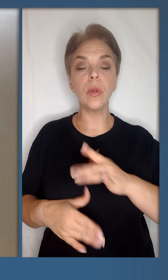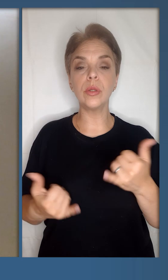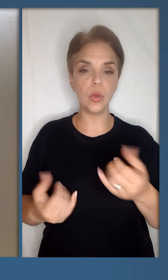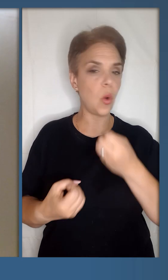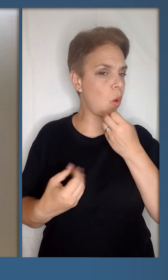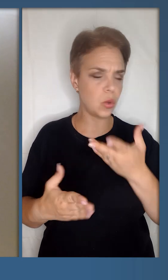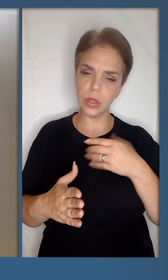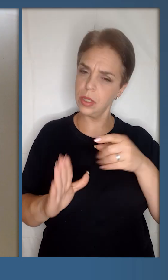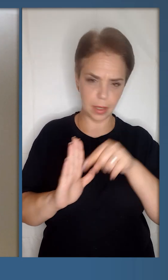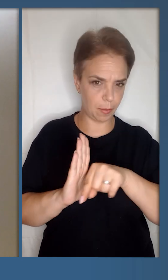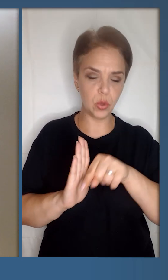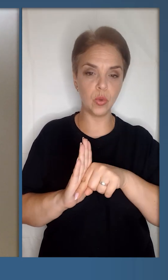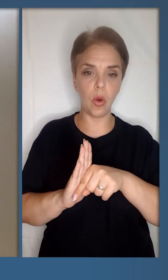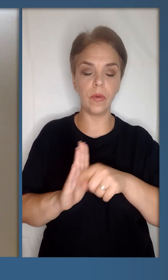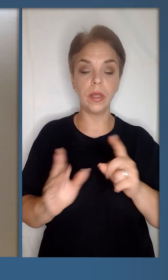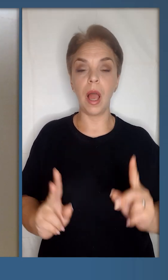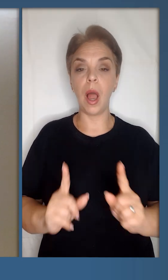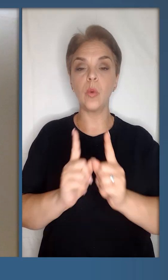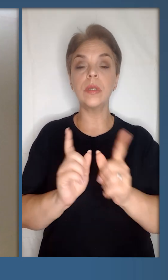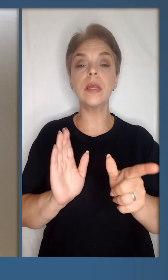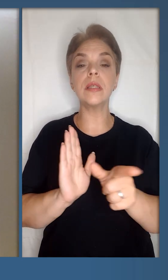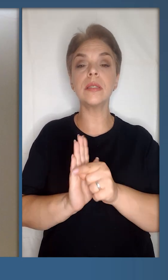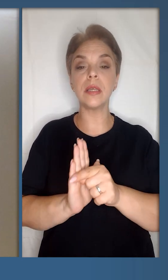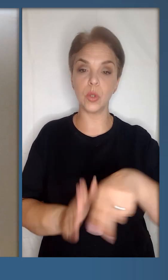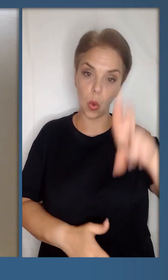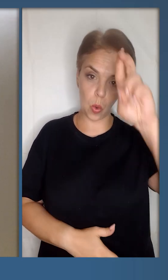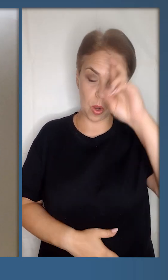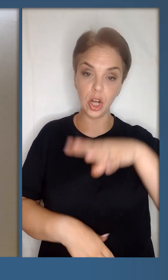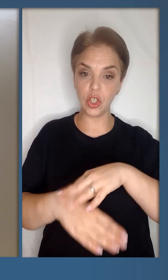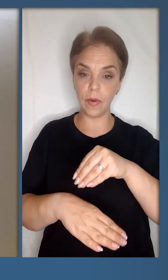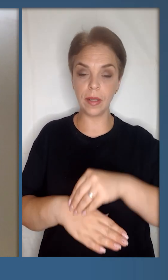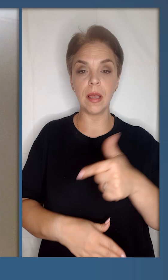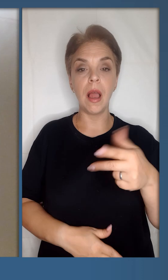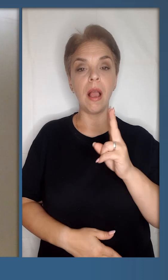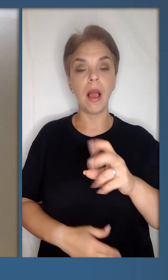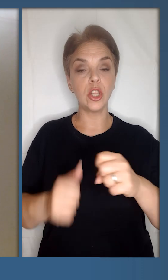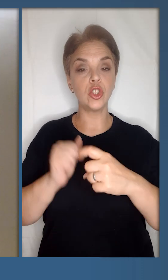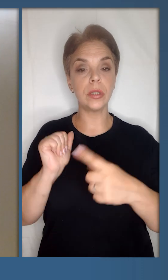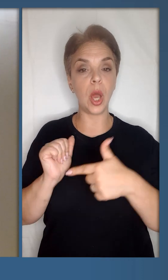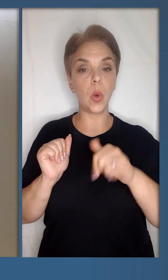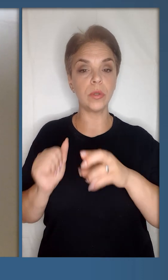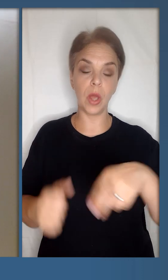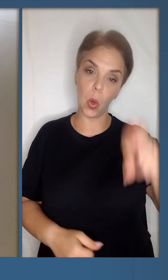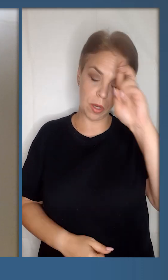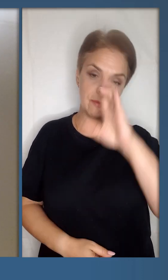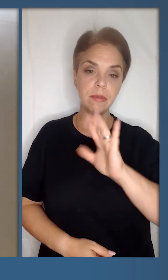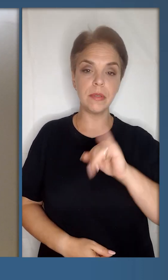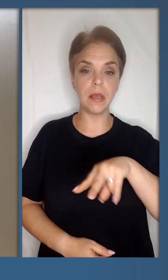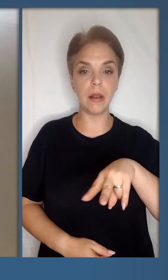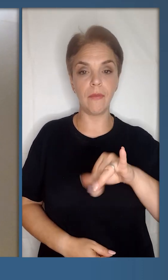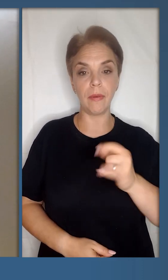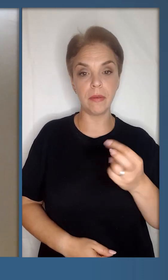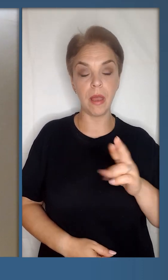сьогодні хороша і змістовна аудіянців короля Швеції Карлом XVI густавом та королевою Сільвією.